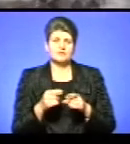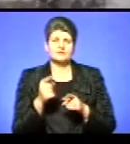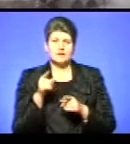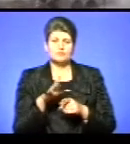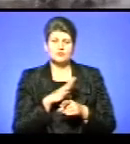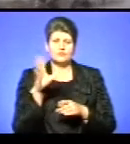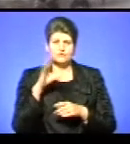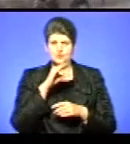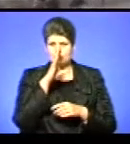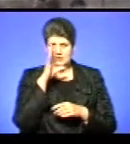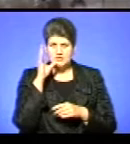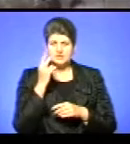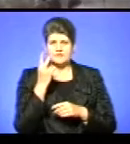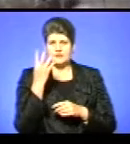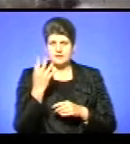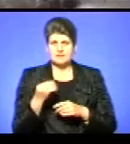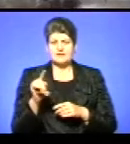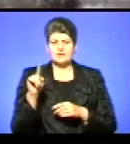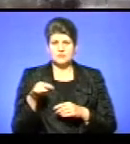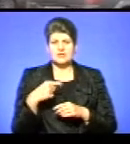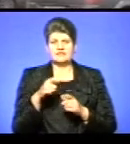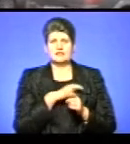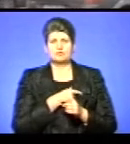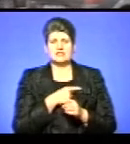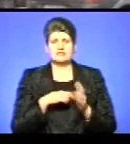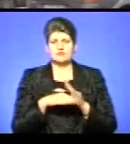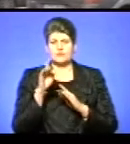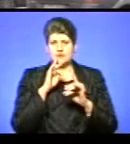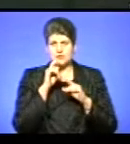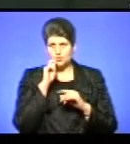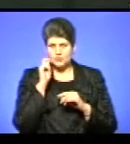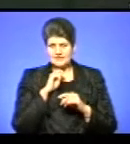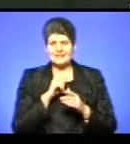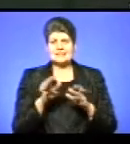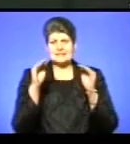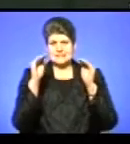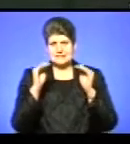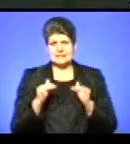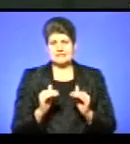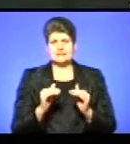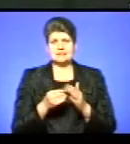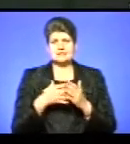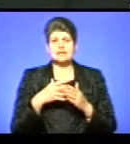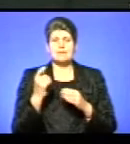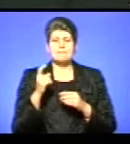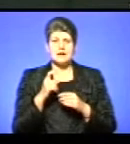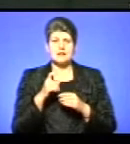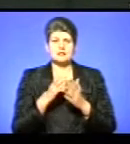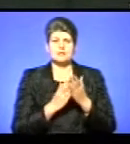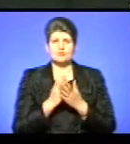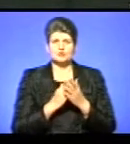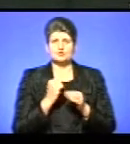були там усю ніч. Впродовж двох днів вони вимагали у депутатів Верховної Ради України знизити ціни на пальне і на комунальні послуги,